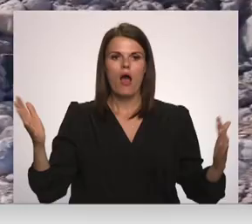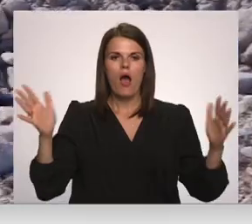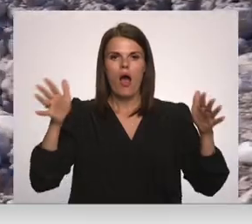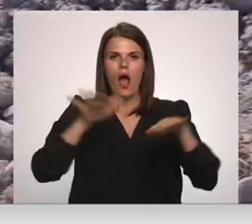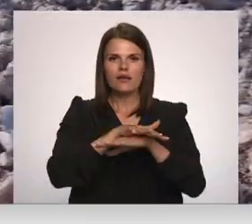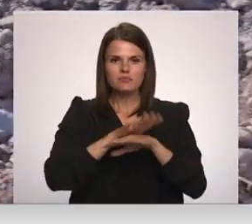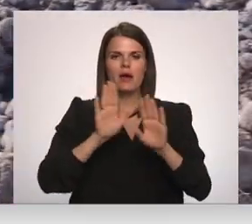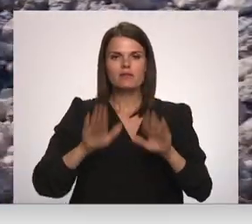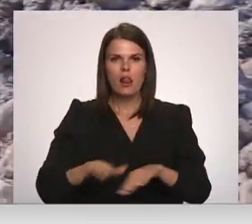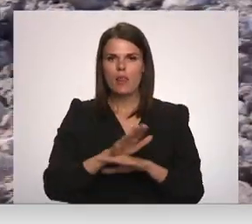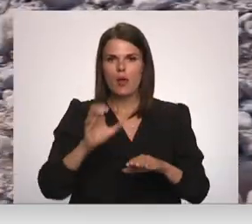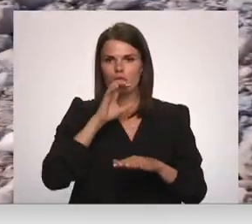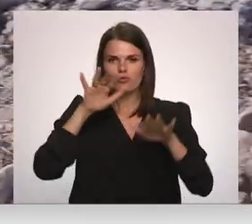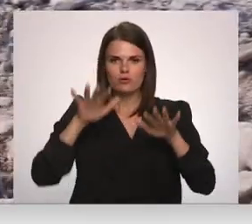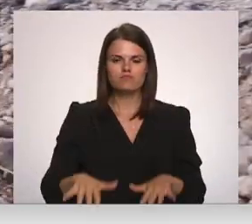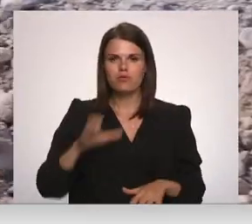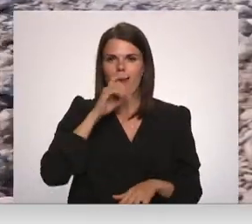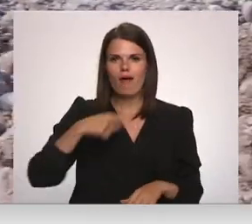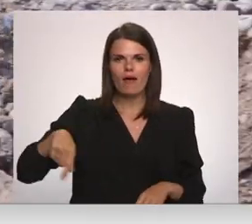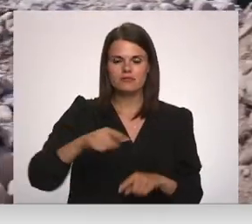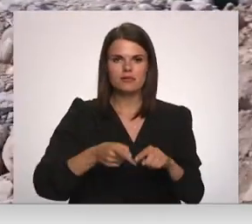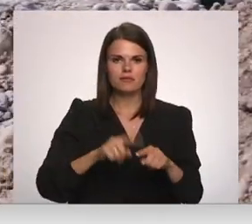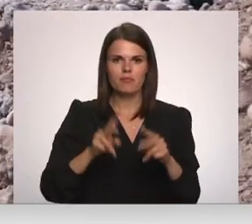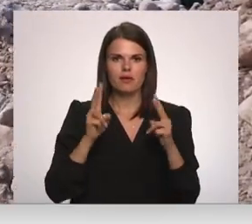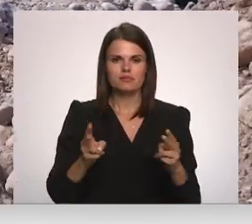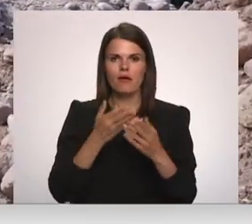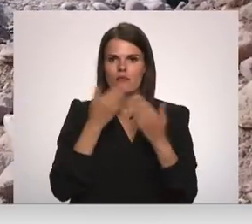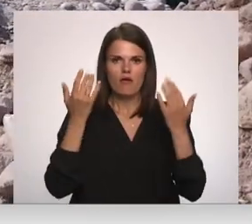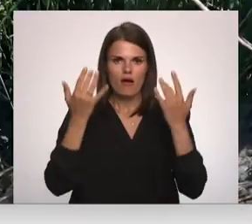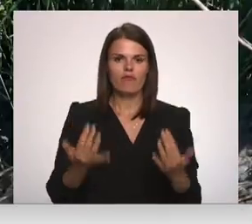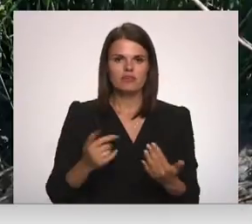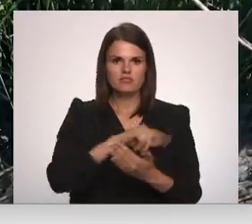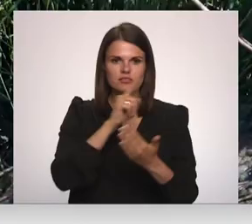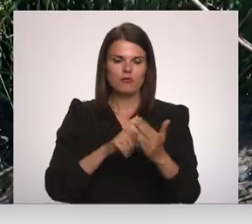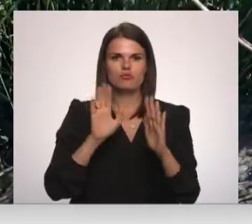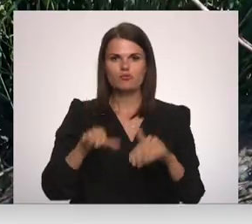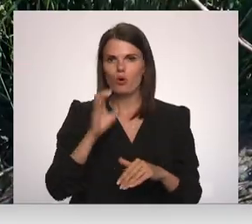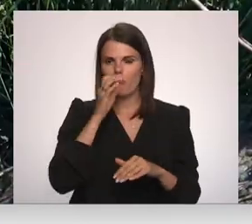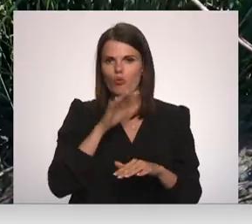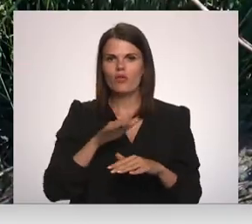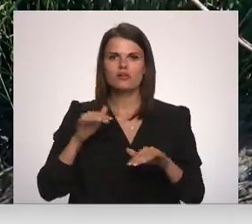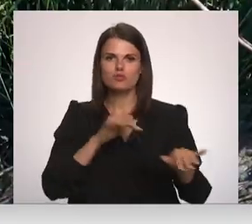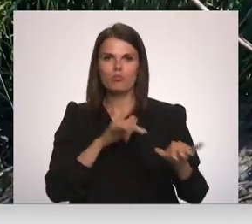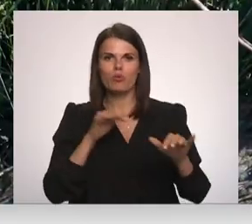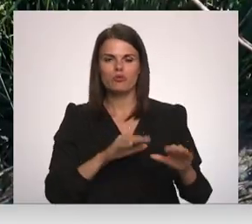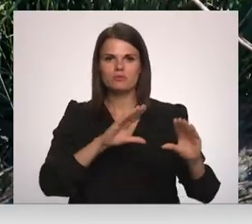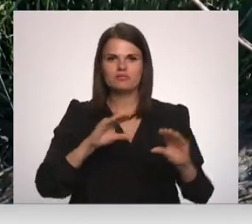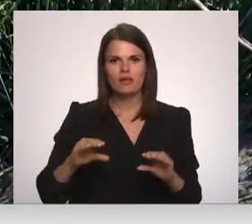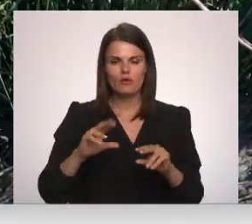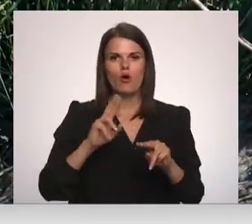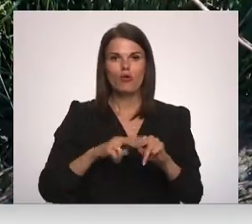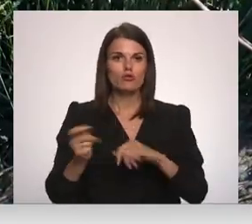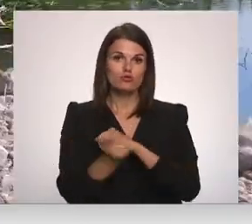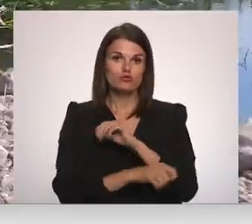līmeņu krišanos, jo nav atrisināts jautājums par ūdens plūsmas regulēšanu. Par šādu patvaļīgi rīcību piemērojamies sots fiziskai